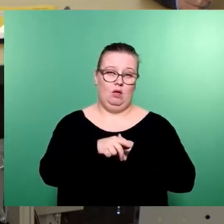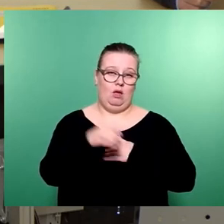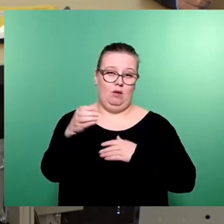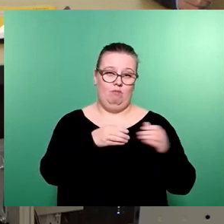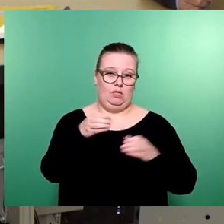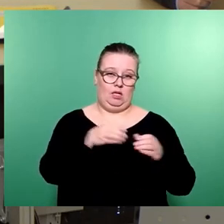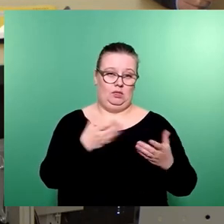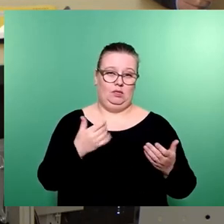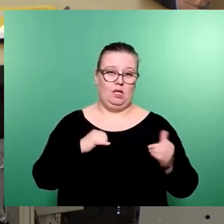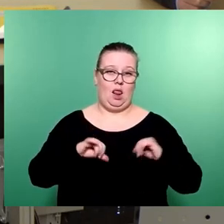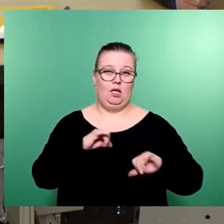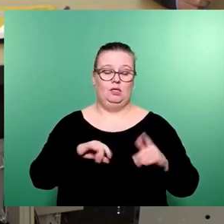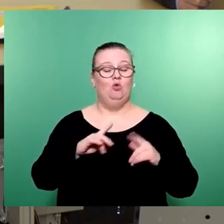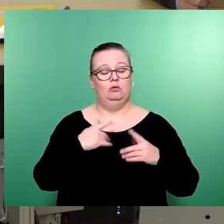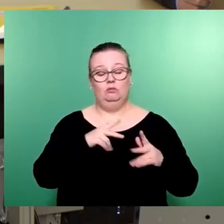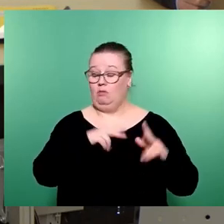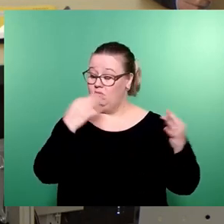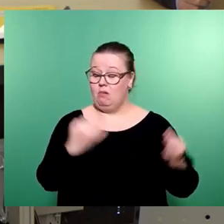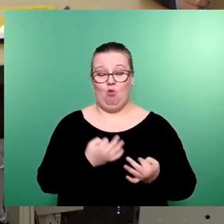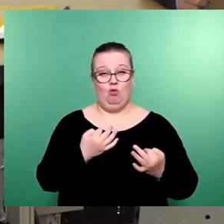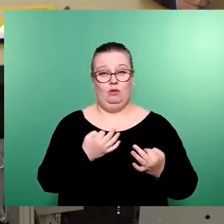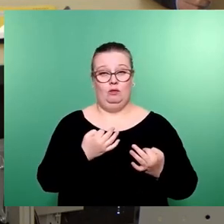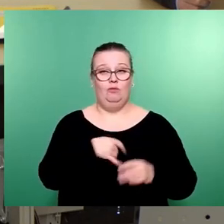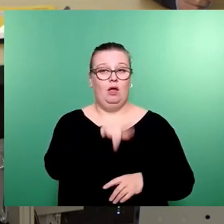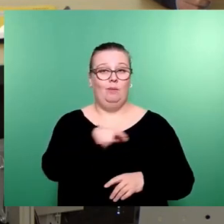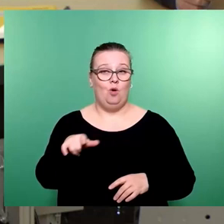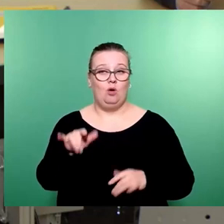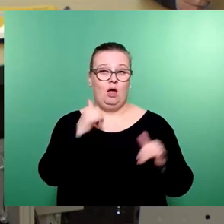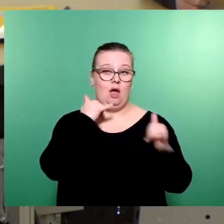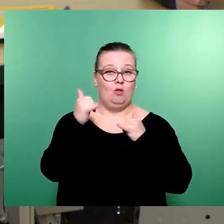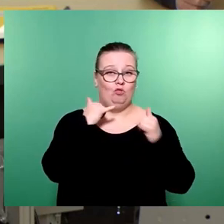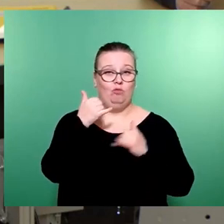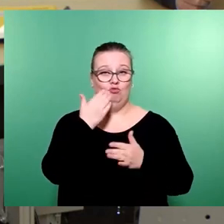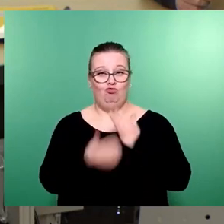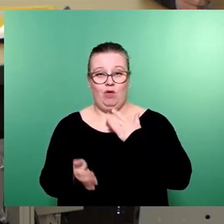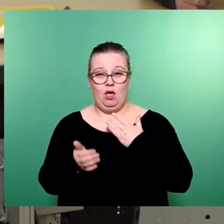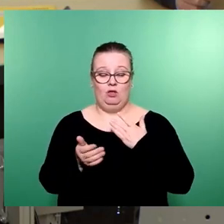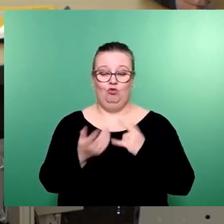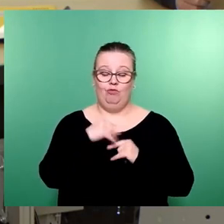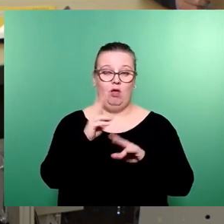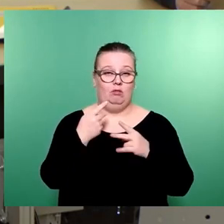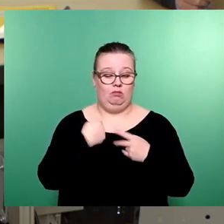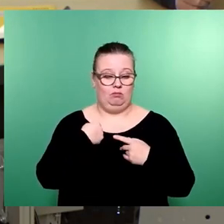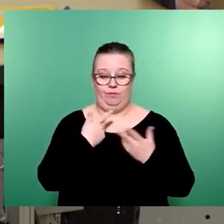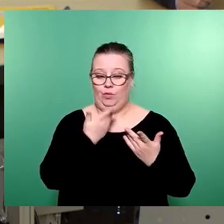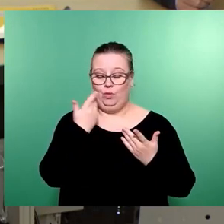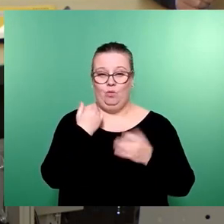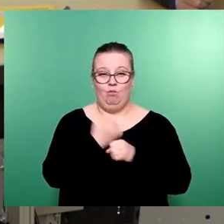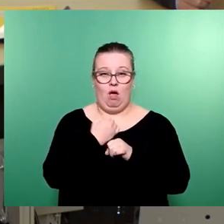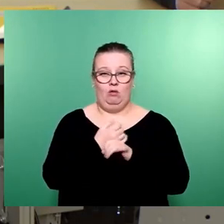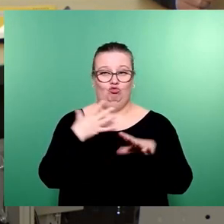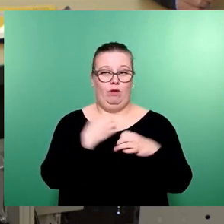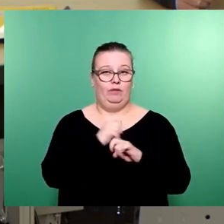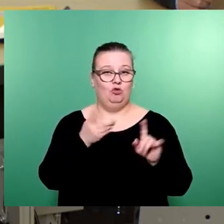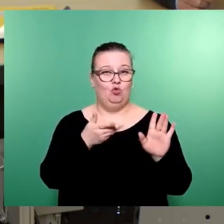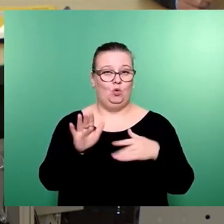ist. Und wir brauchen ihn, denn die Bürger rufen an, die beschweren sich. Und wenn die öffentliche Hand nicht in der Lage ist, Ordnung